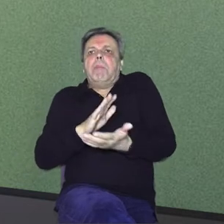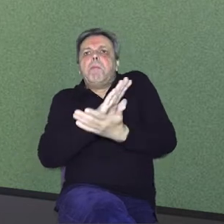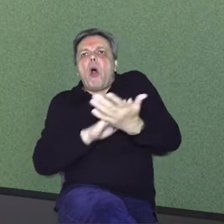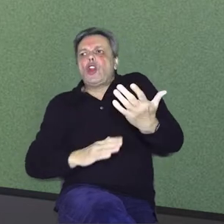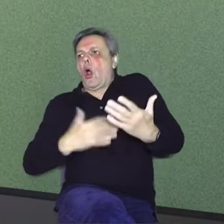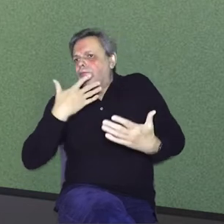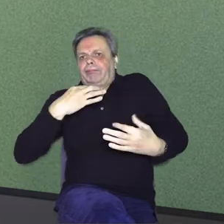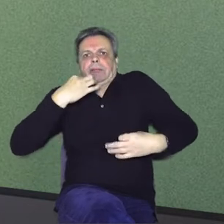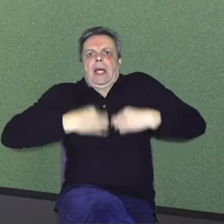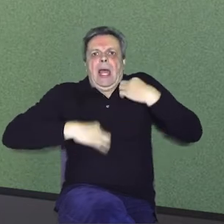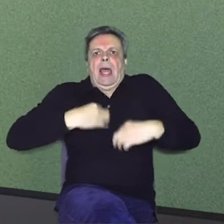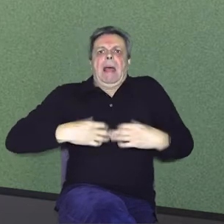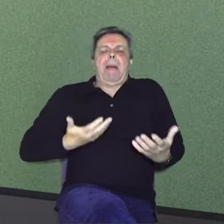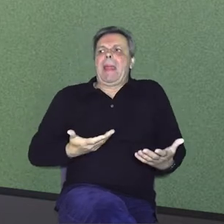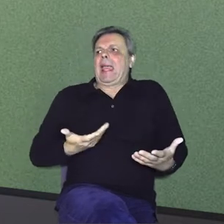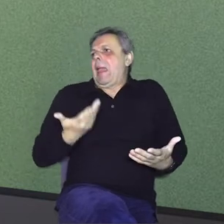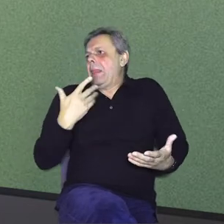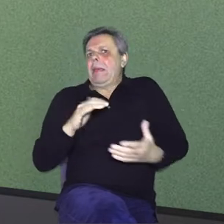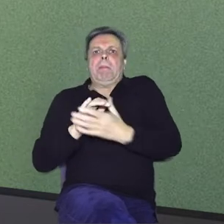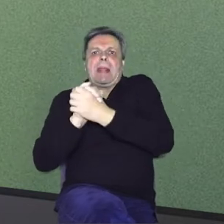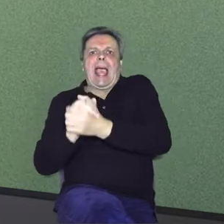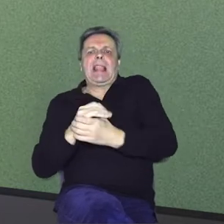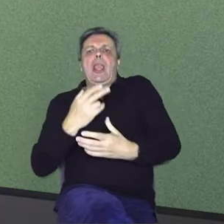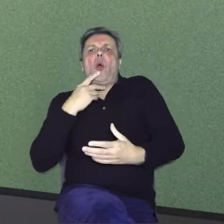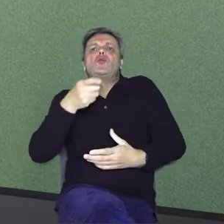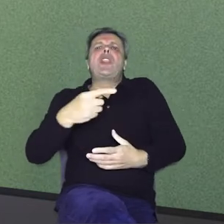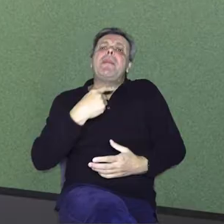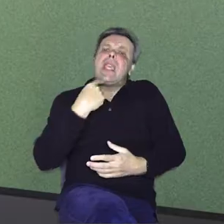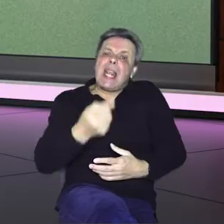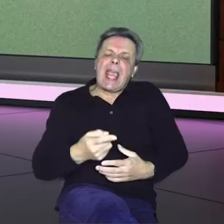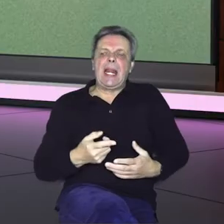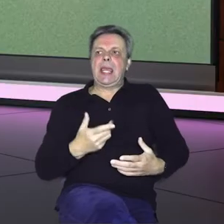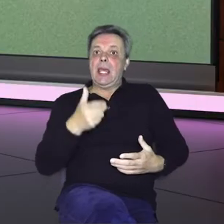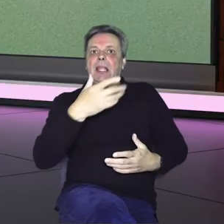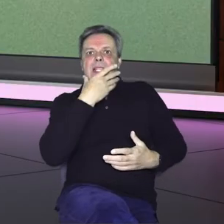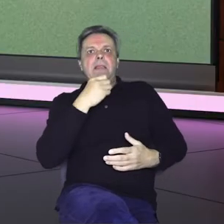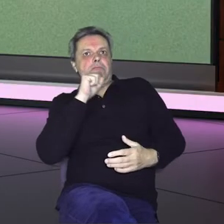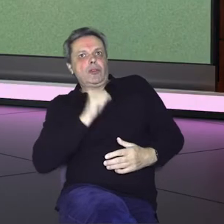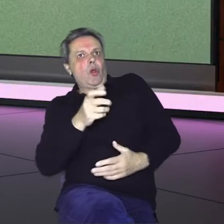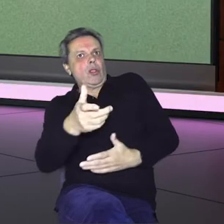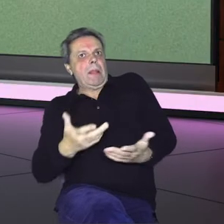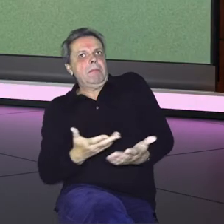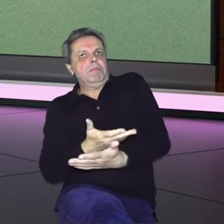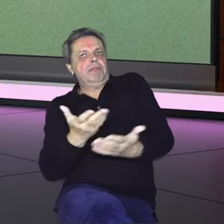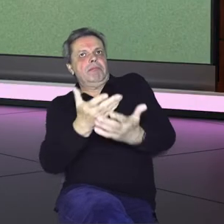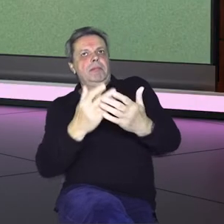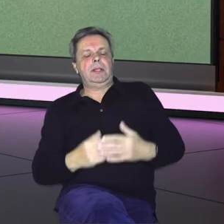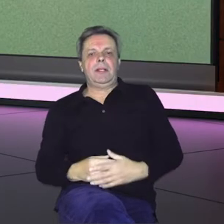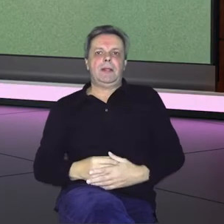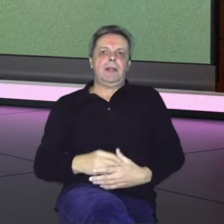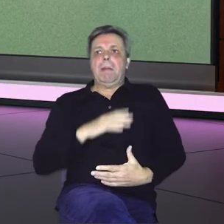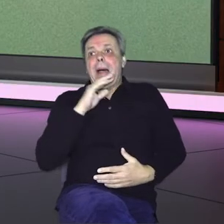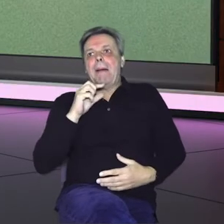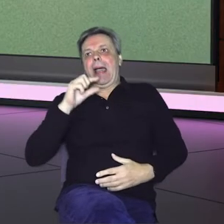to bile nekakve prijateljice, prijatelje koji su ti govorili, lijep si, ok, mami, tati,